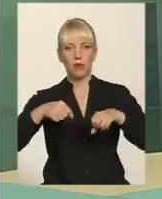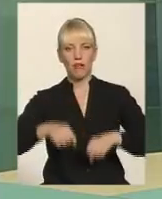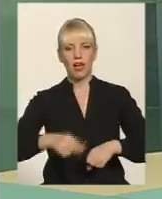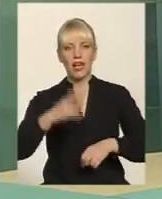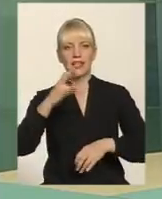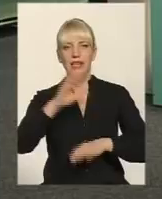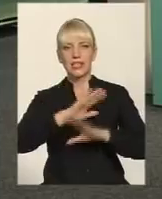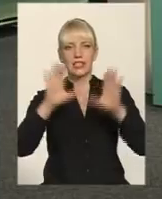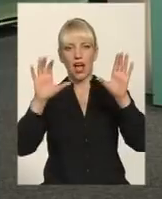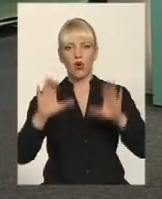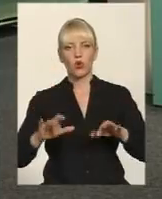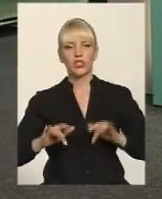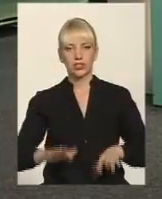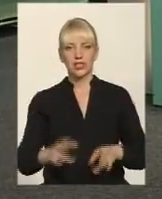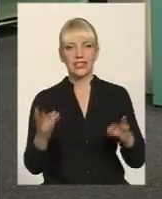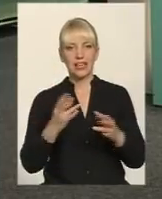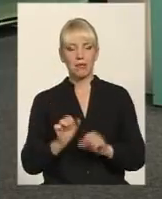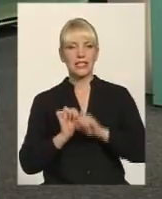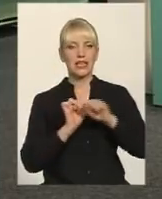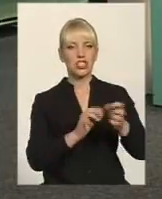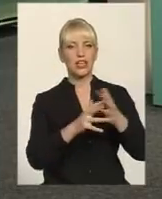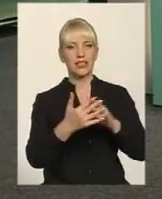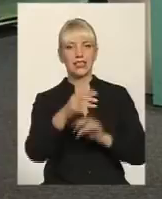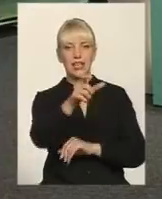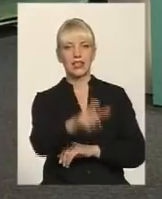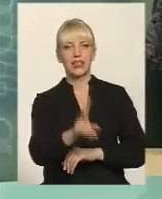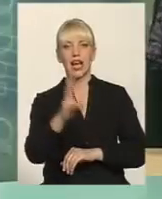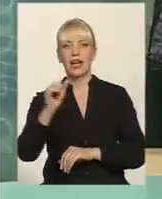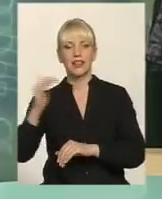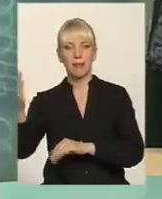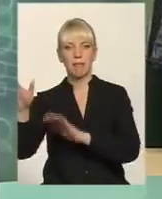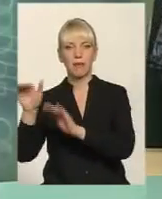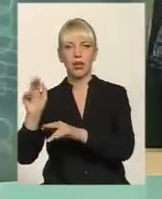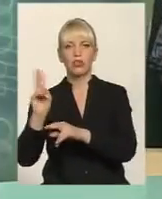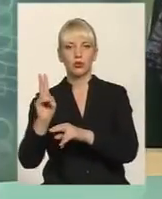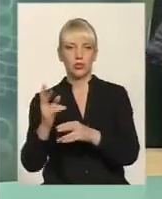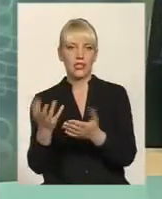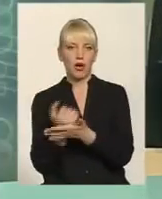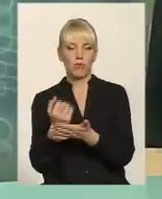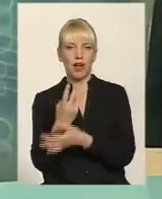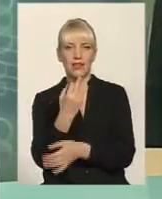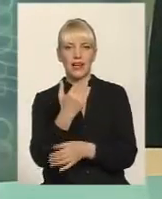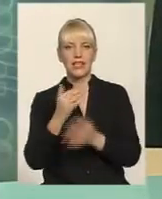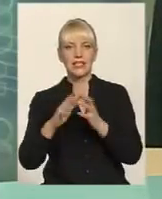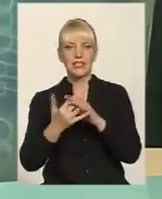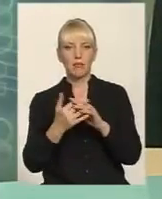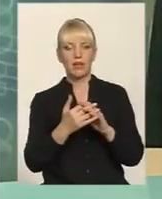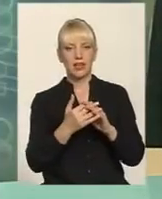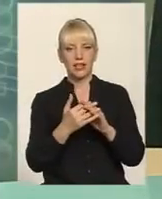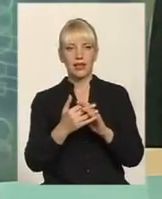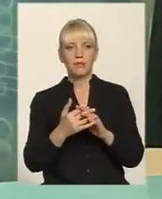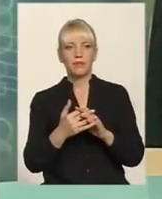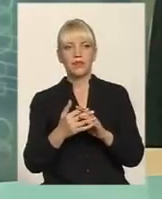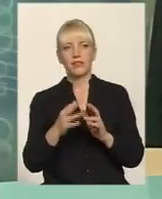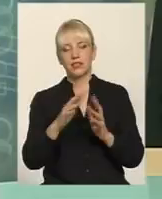Сьогодні треба селянина захищати, а не того, хто заробляє на його землі. Андрій Васильович, в продовження відразу, чи має бути